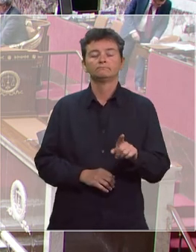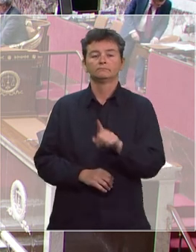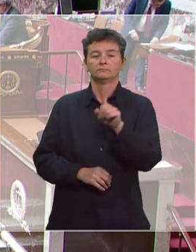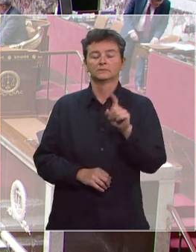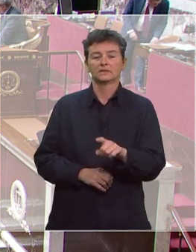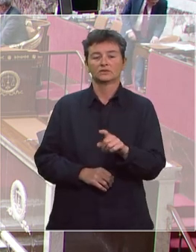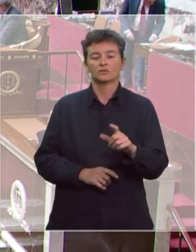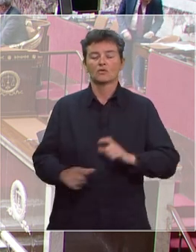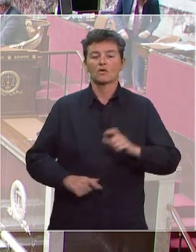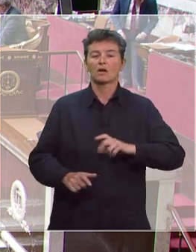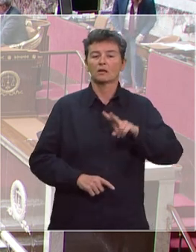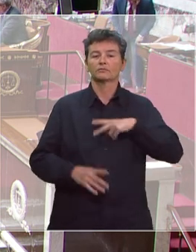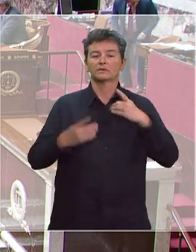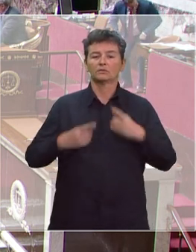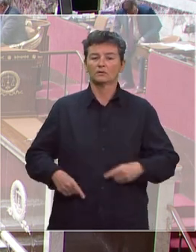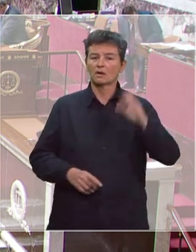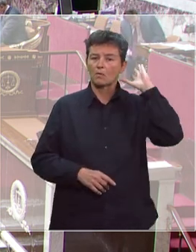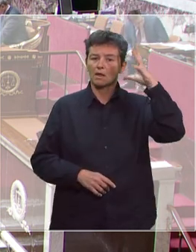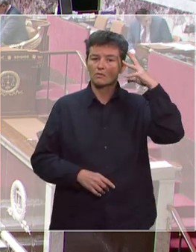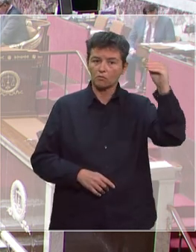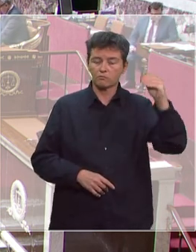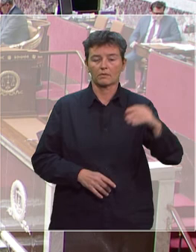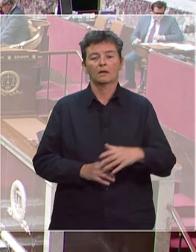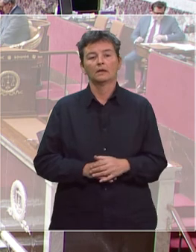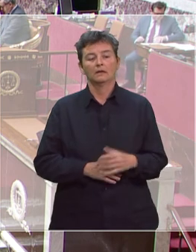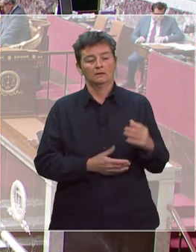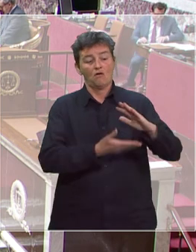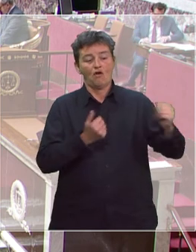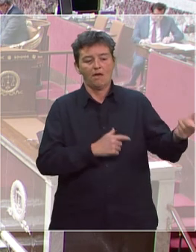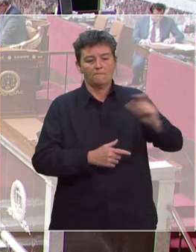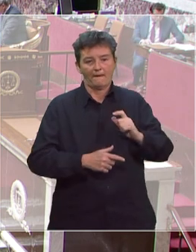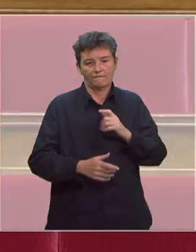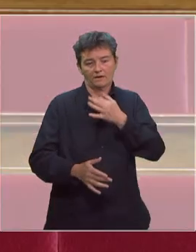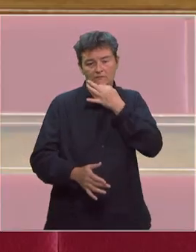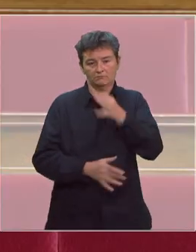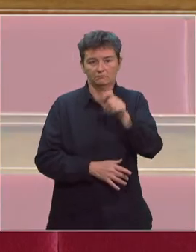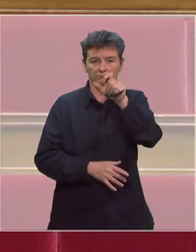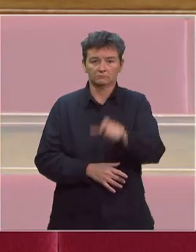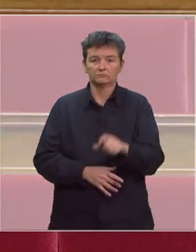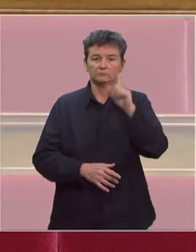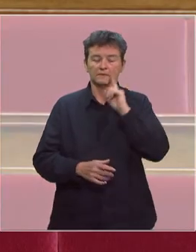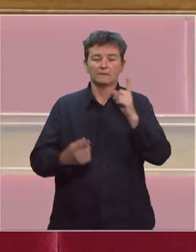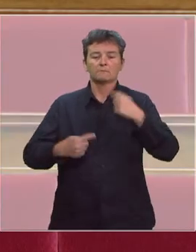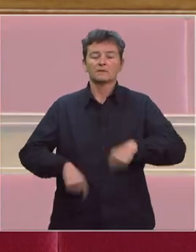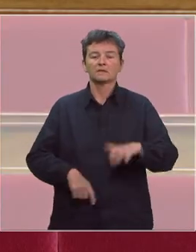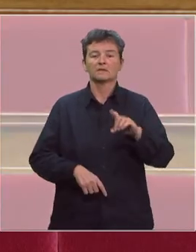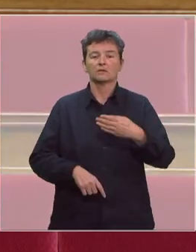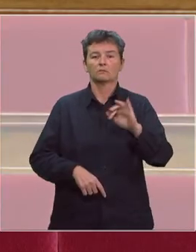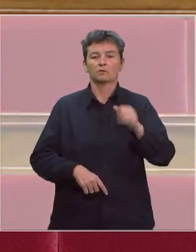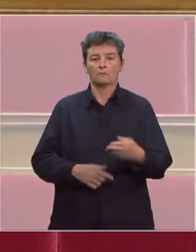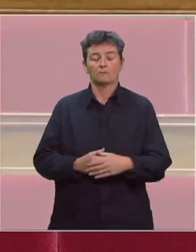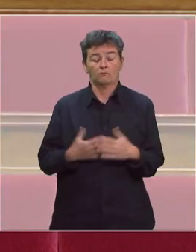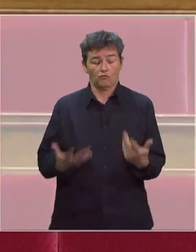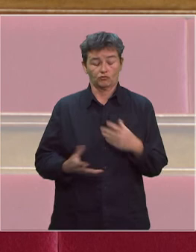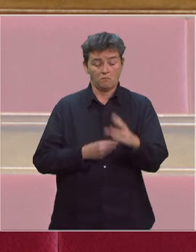Justine Bénin, députée de la Guadeloupe, à laquelle est associée Max Mathiassin, s'adresse à madame la ministre des Outre-mer. Le monde entier